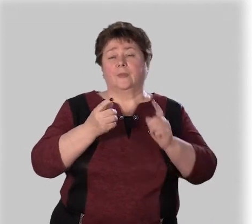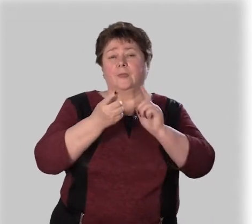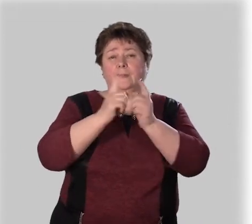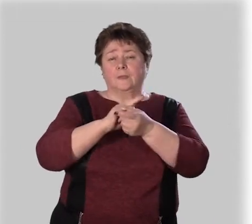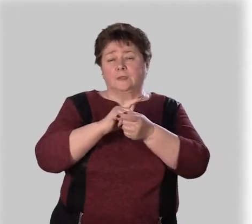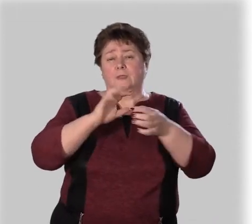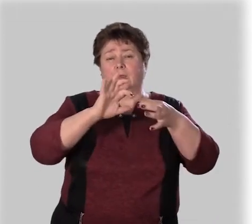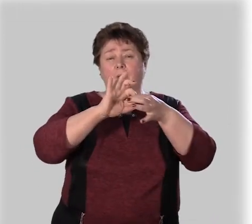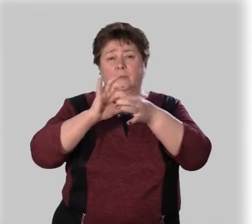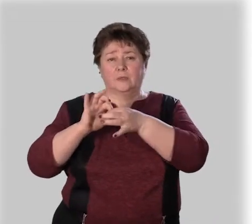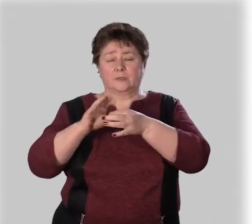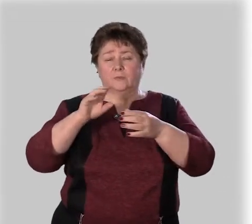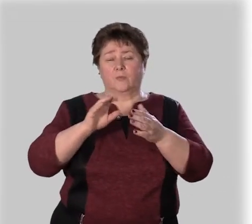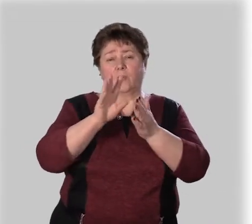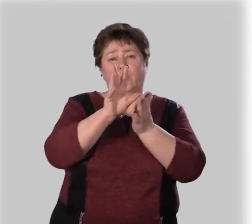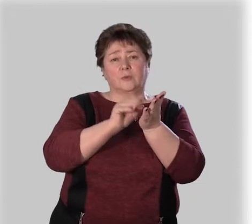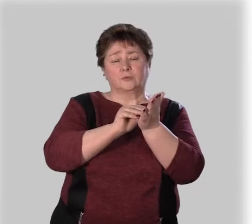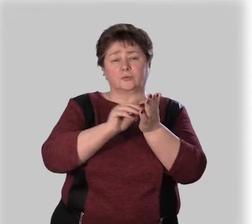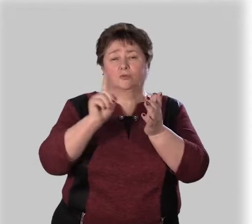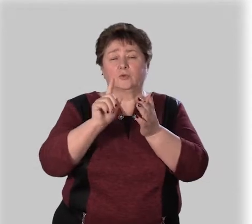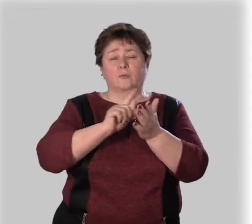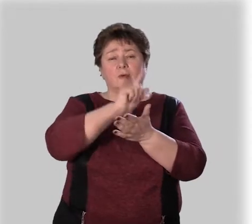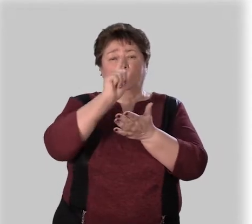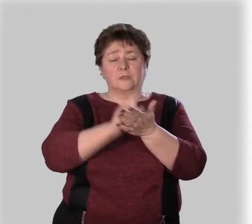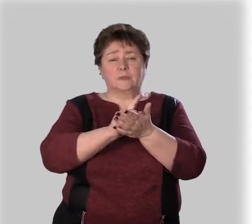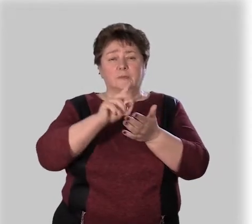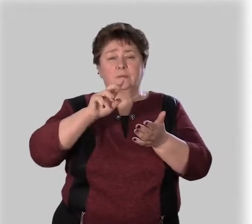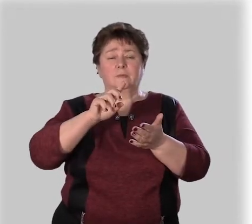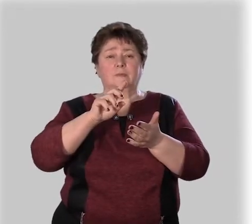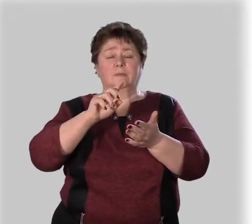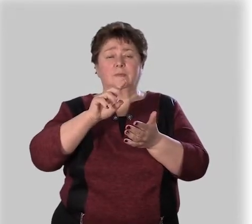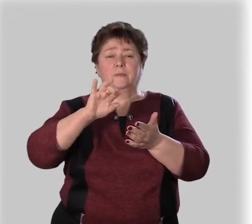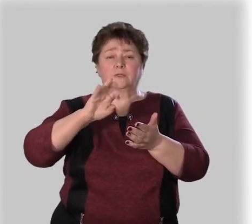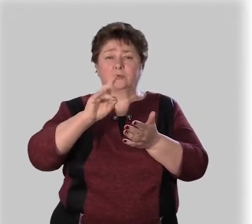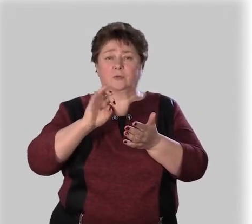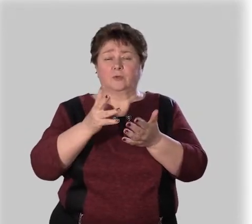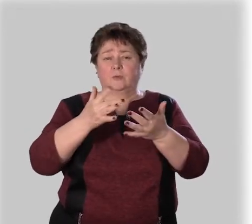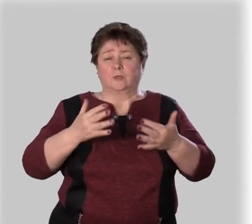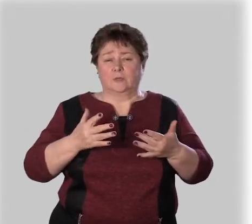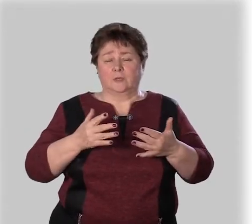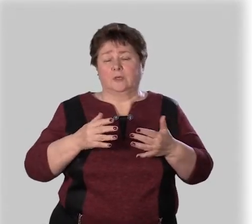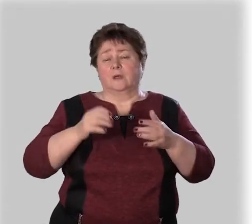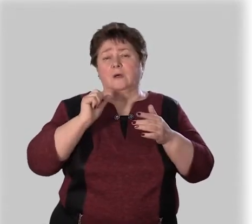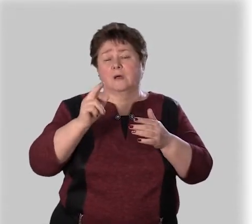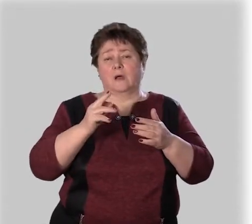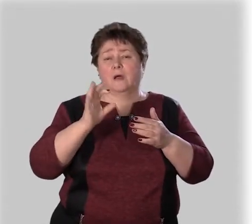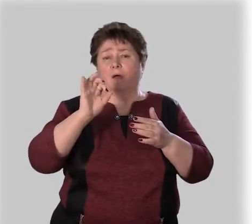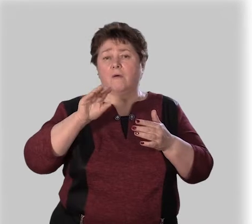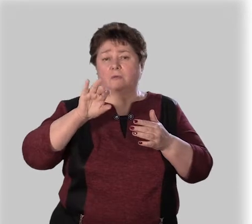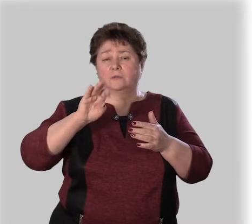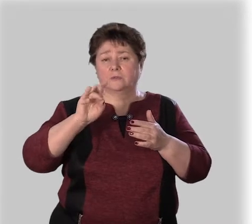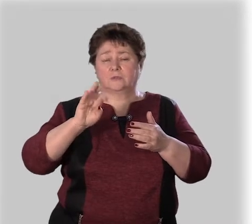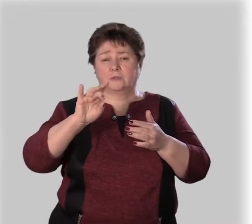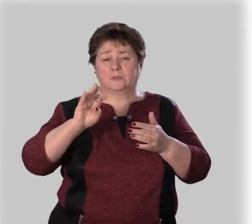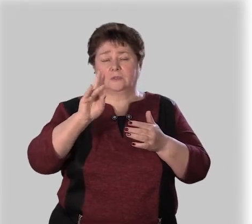Перестройте предложение по образцу, чтобы вопросительные местоимения были употреблены как